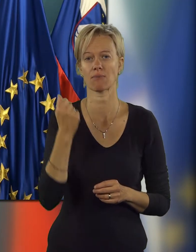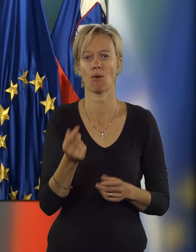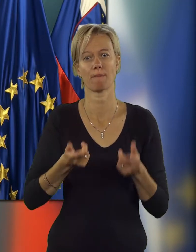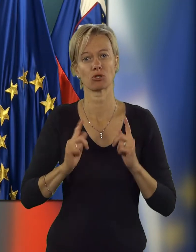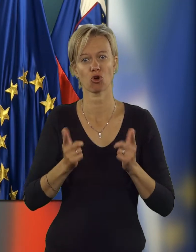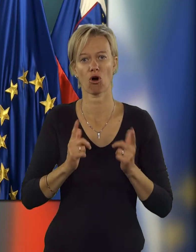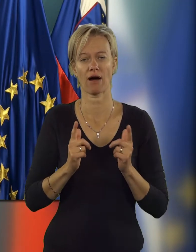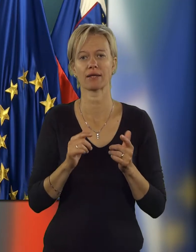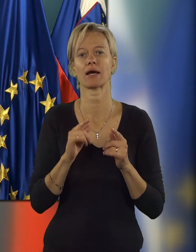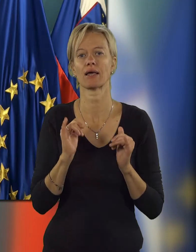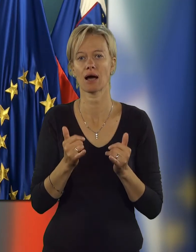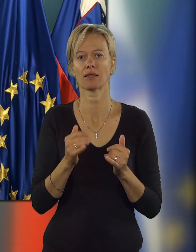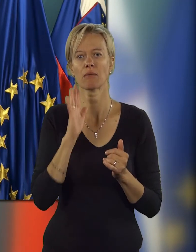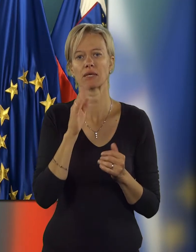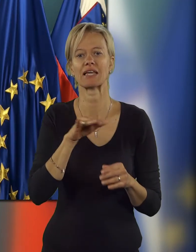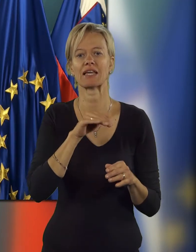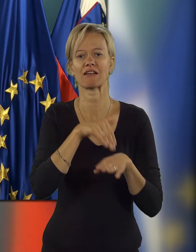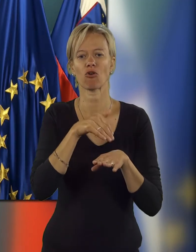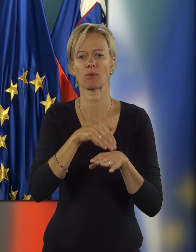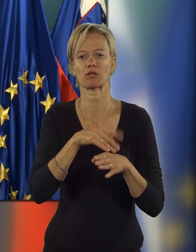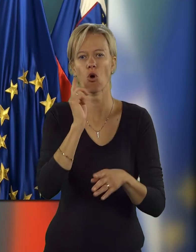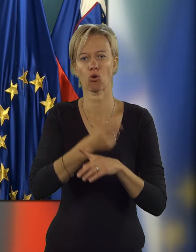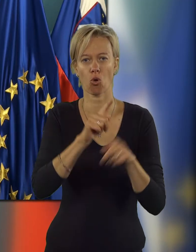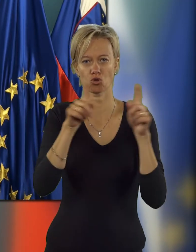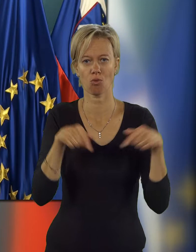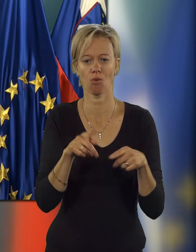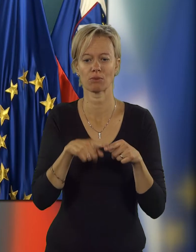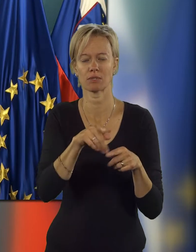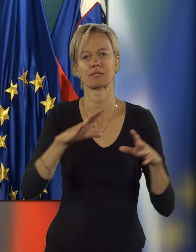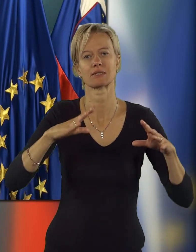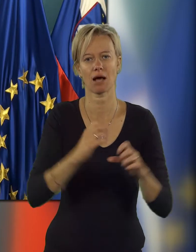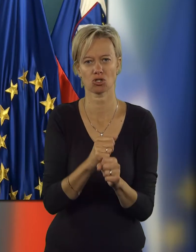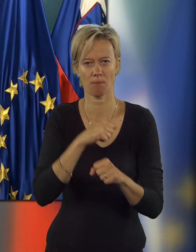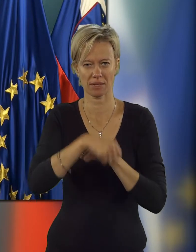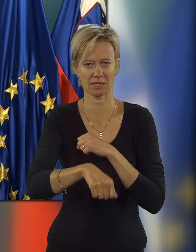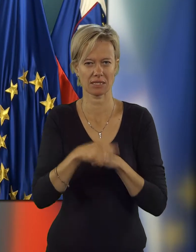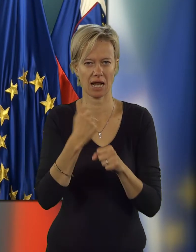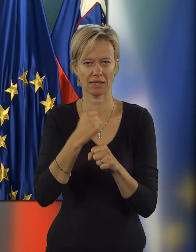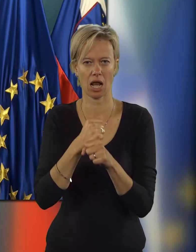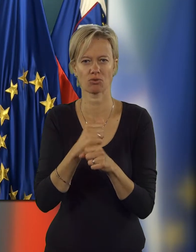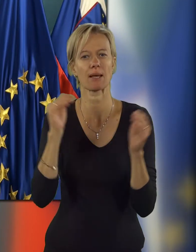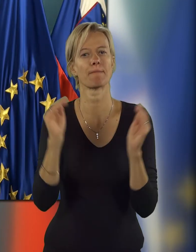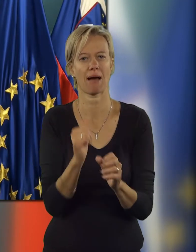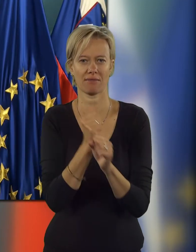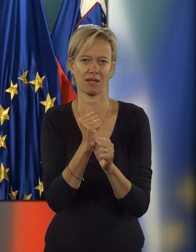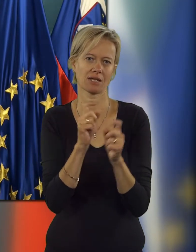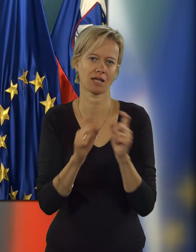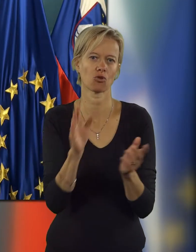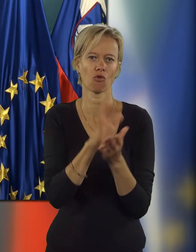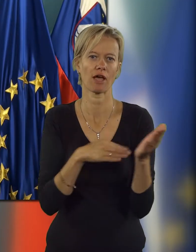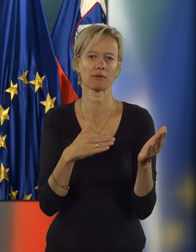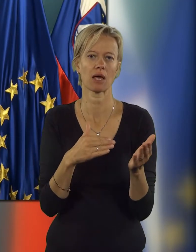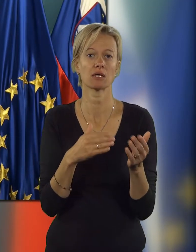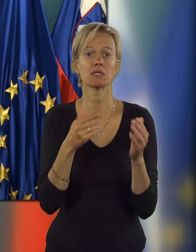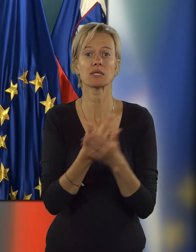pozavimo, pričakovanja so, da bi se z informativno odločbo zmanjšalo pritisk na delavce, torej manj dela zaradi te